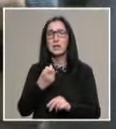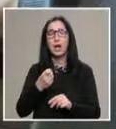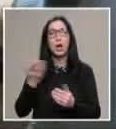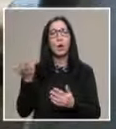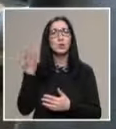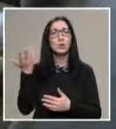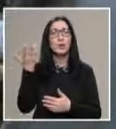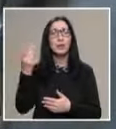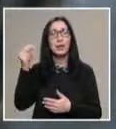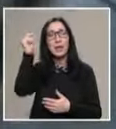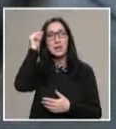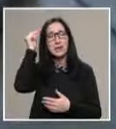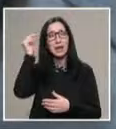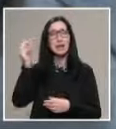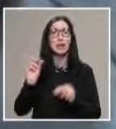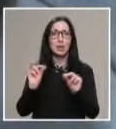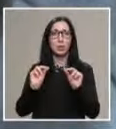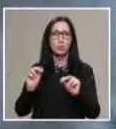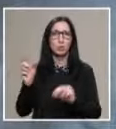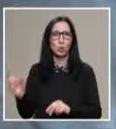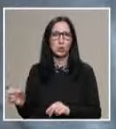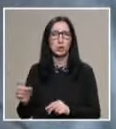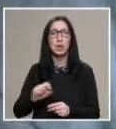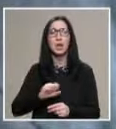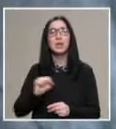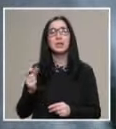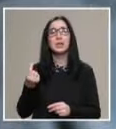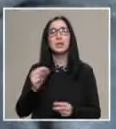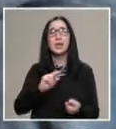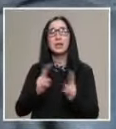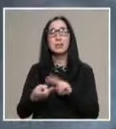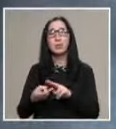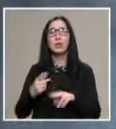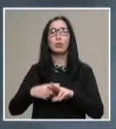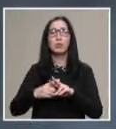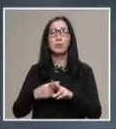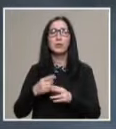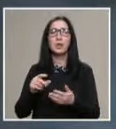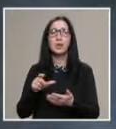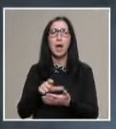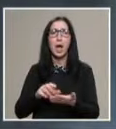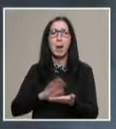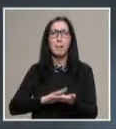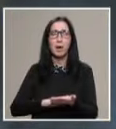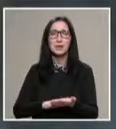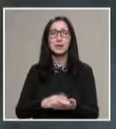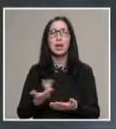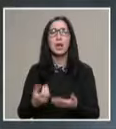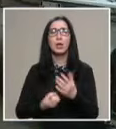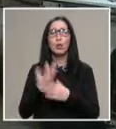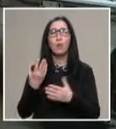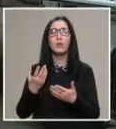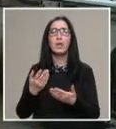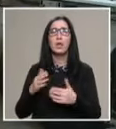усъвременяване знанията на курсистите с изменения на нормативната база, нови